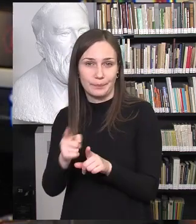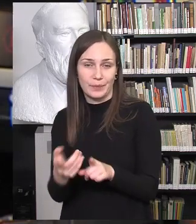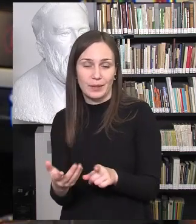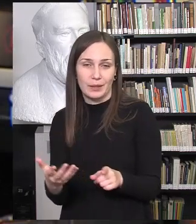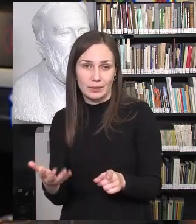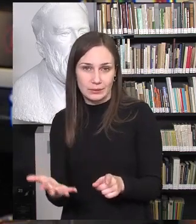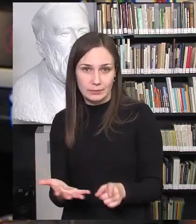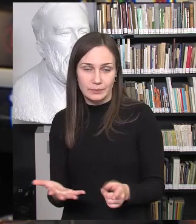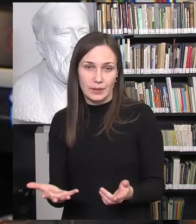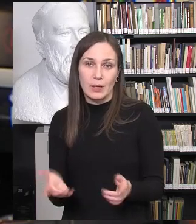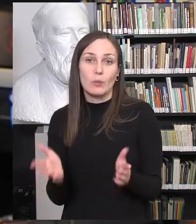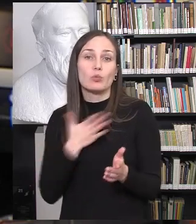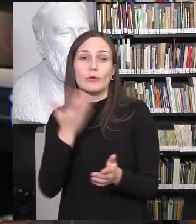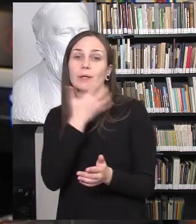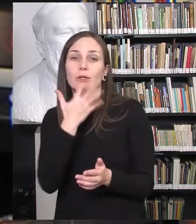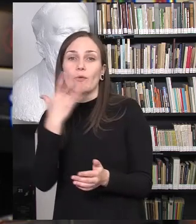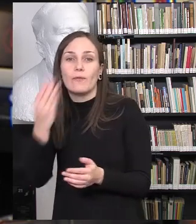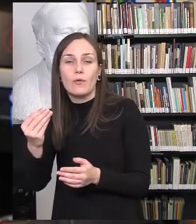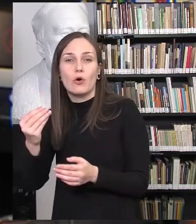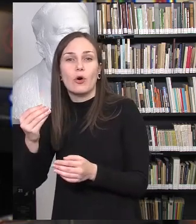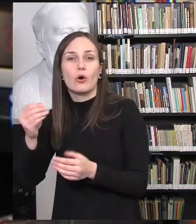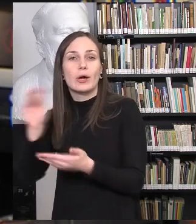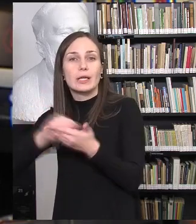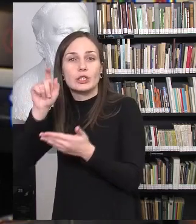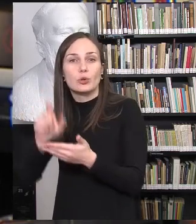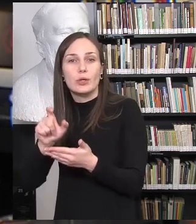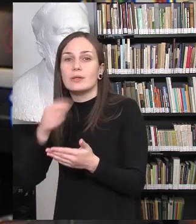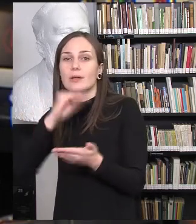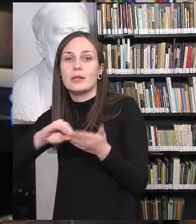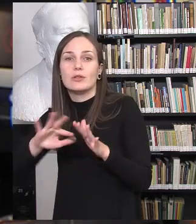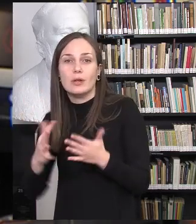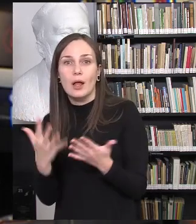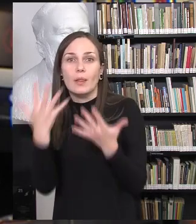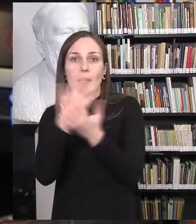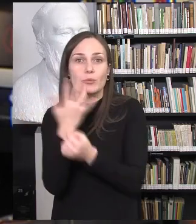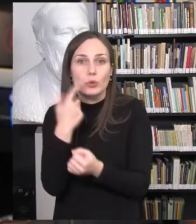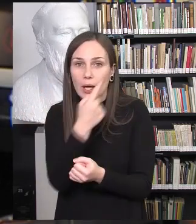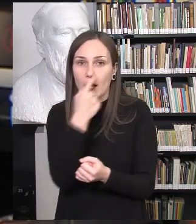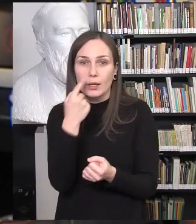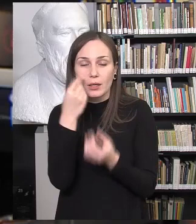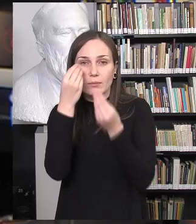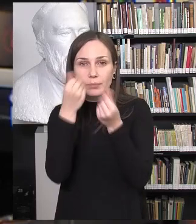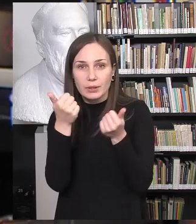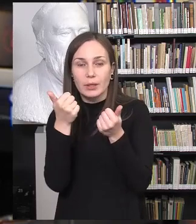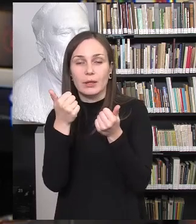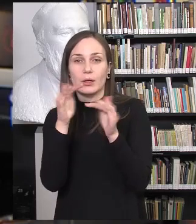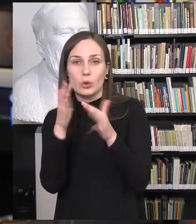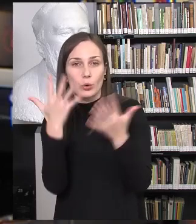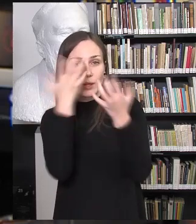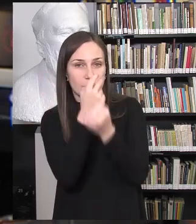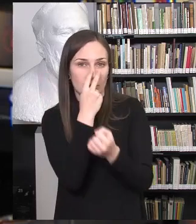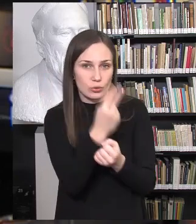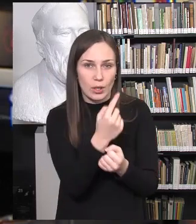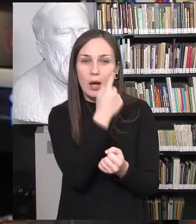mūsų literatūros klasikas Granauskas rašė, visai tamsų būna tada, kai nebelieka nei vienos akies, atkikliai žiūrinčios į tamsą. tu akiu,